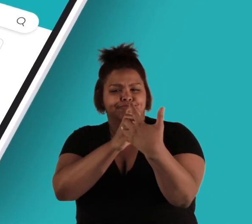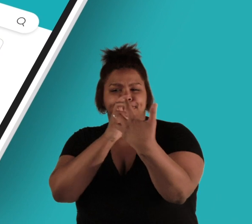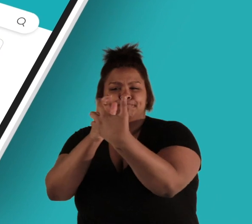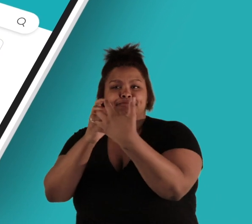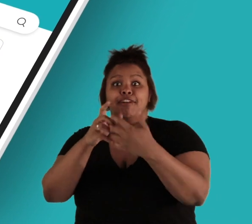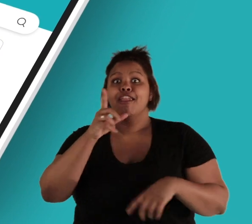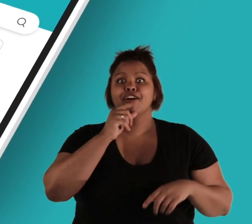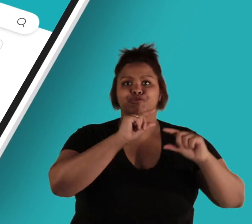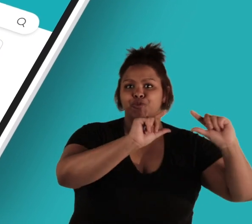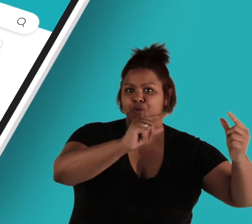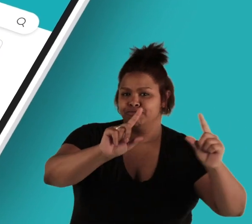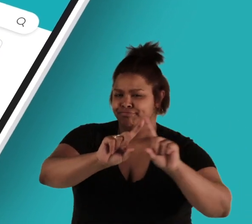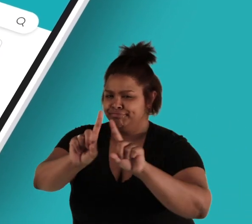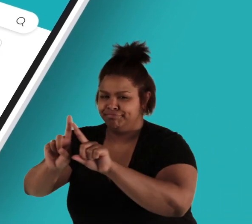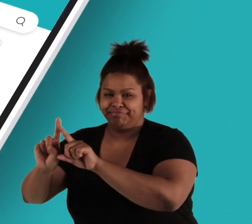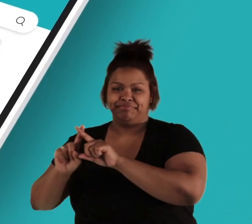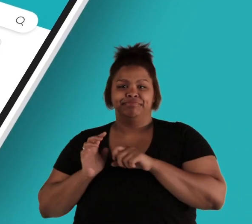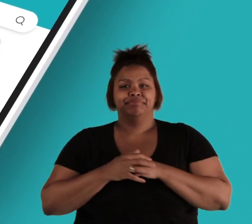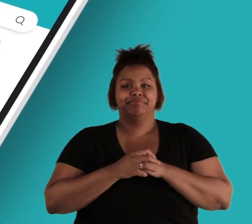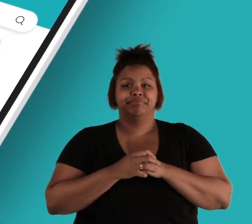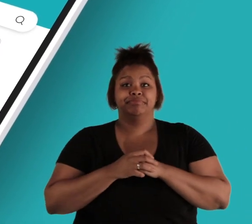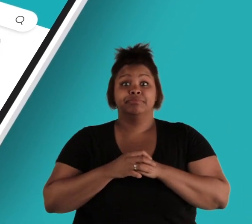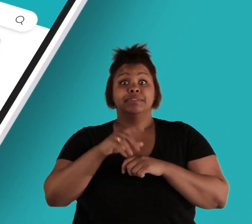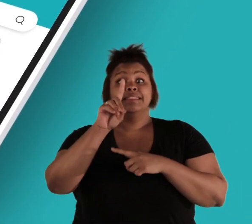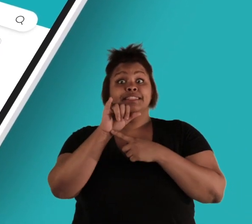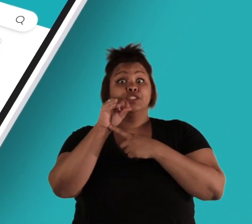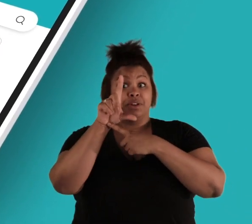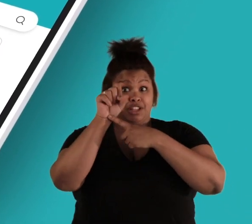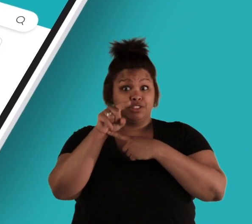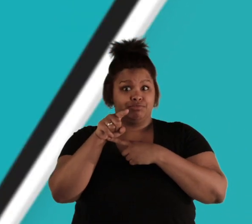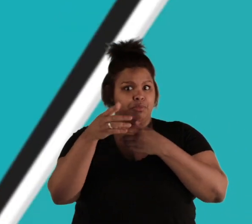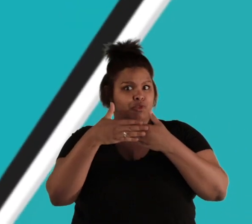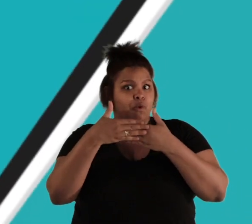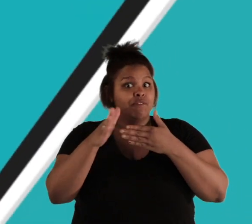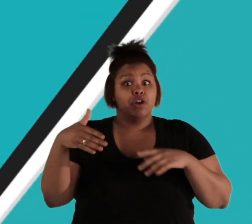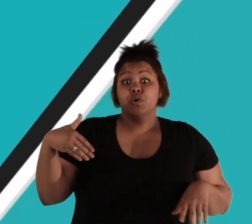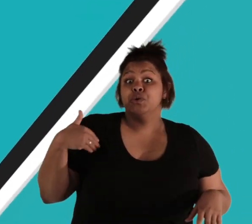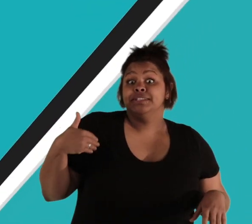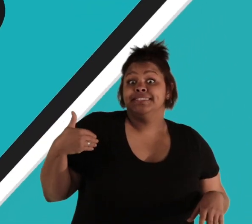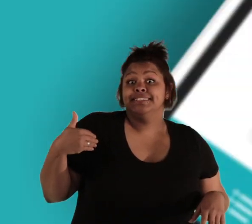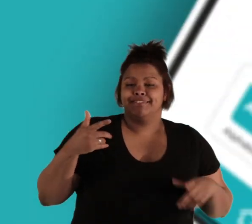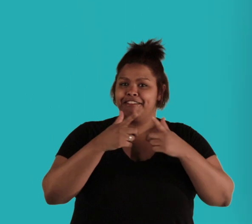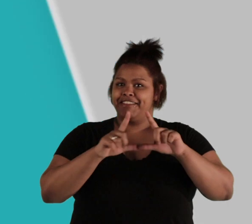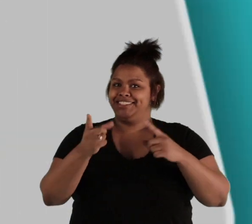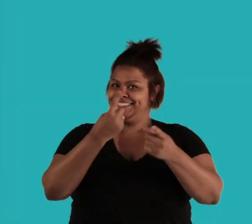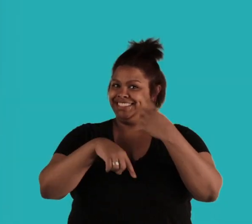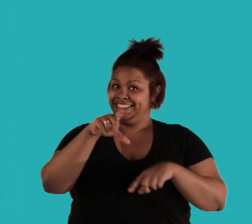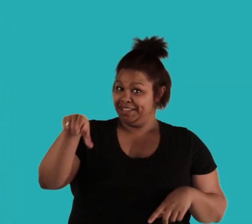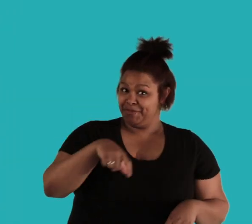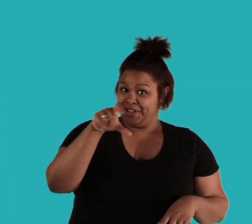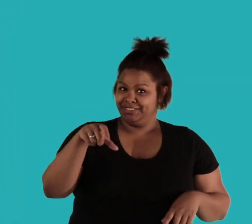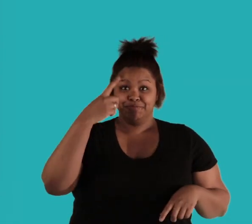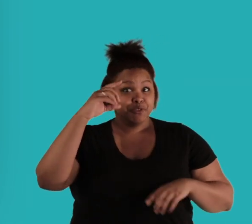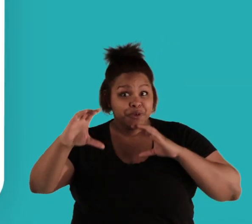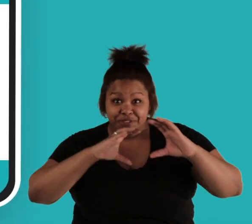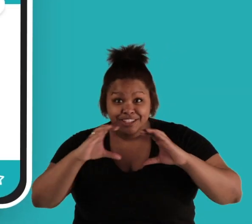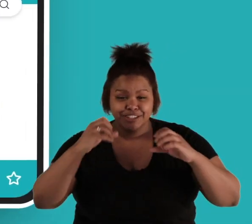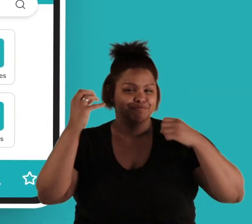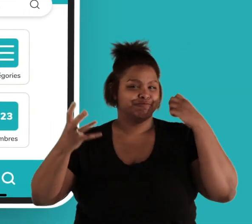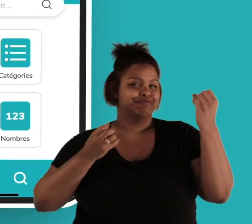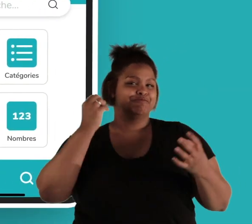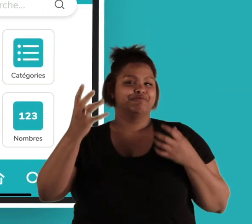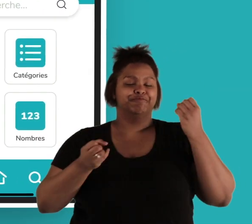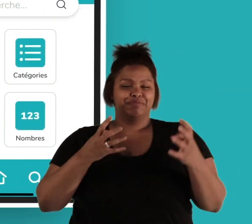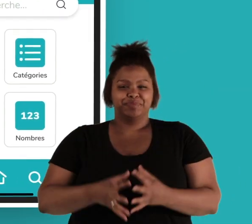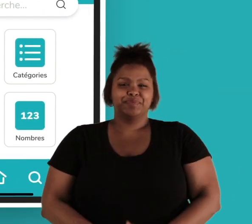'âge, qui ouvre la porte vers l'utilisation de la langue des signes québécoise pour communiquer. Facile d'utilisation et simple à